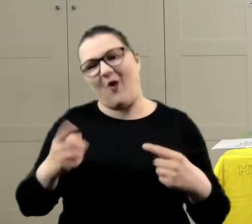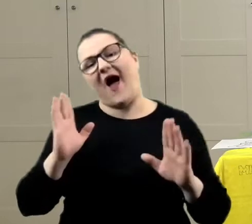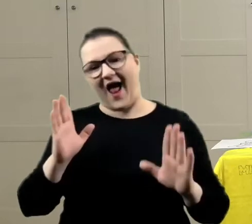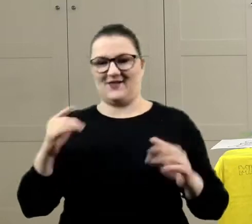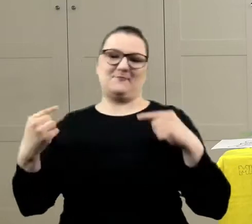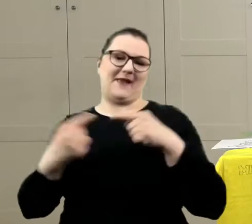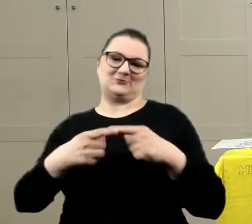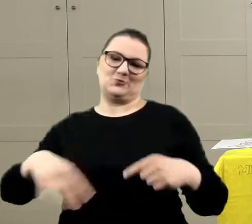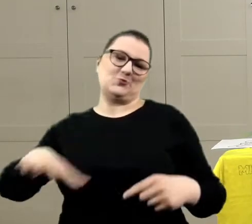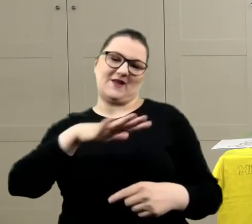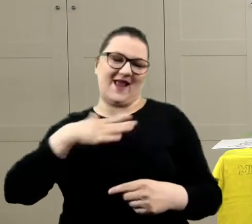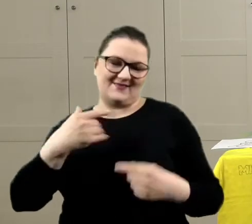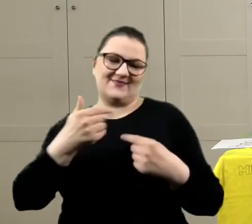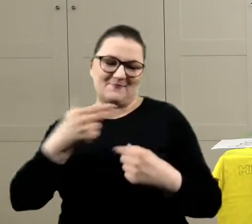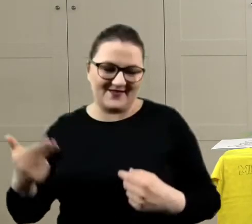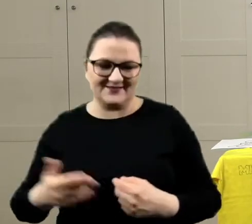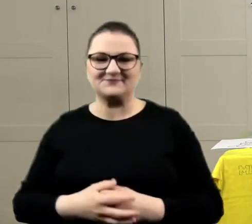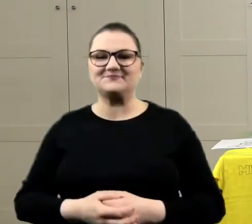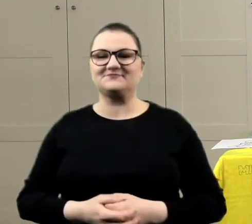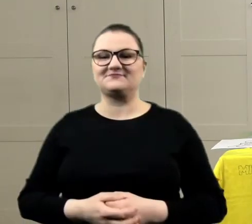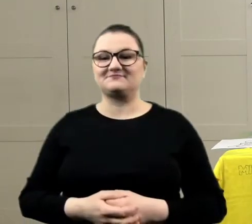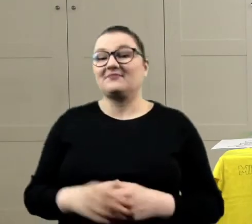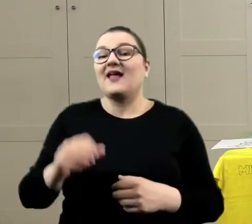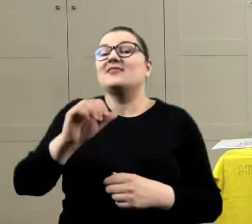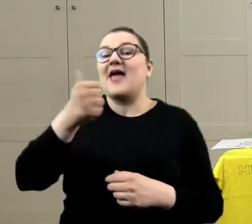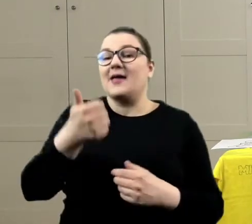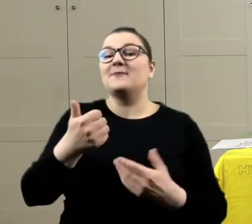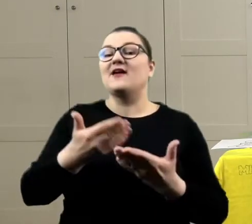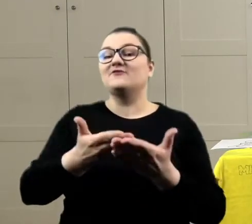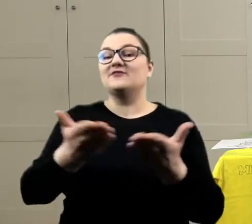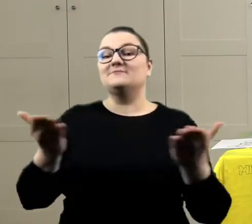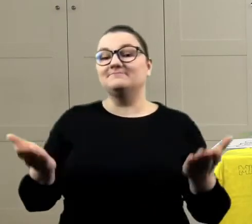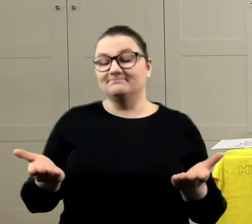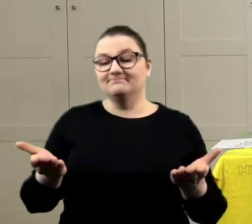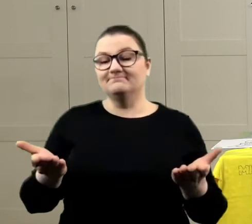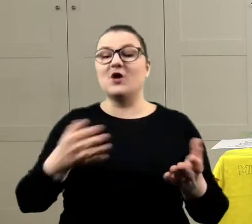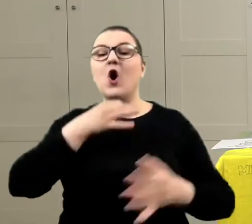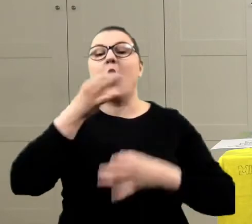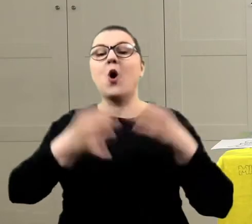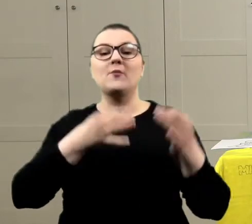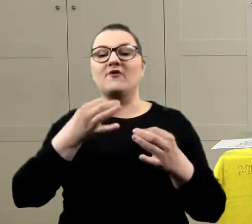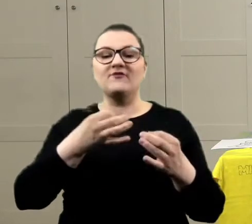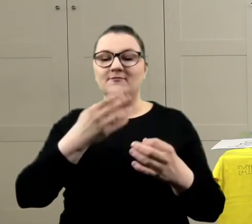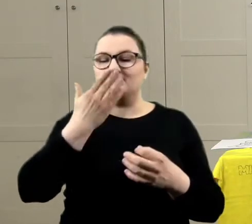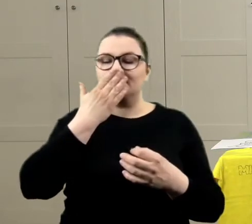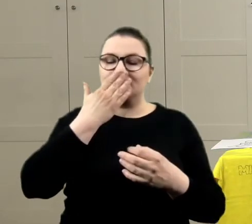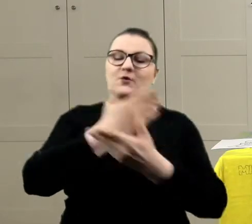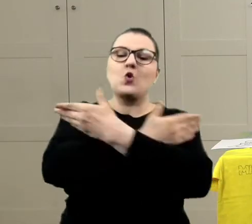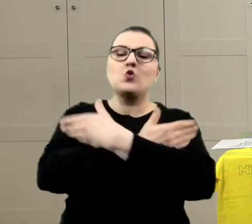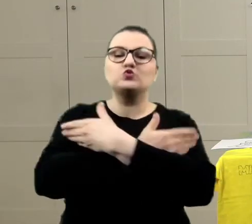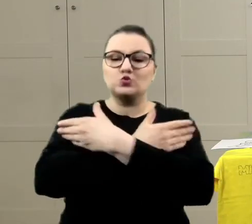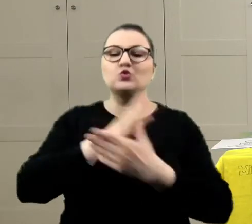się tutaj w dzisiejszy temat. Więc najpierw słuchajcie, jeszcze opowiem Wam o tych koszulkach, które